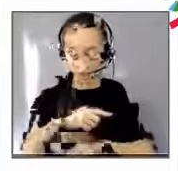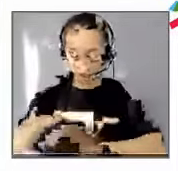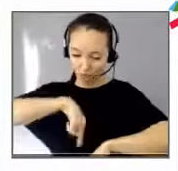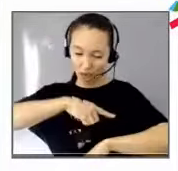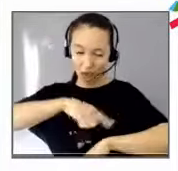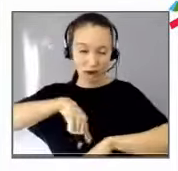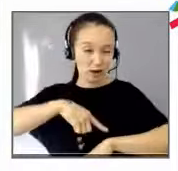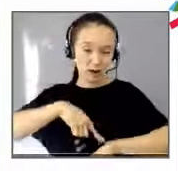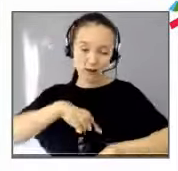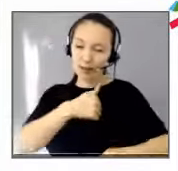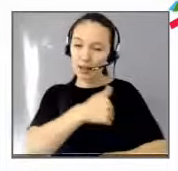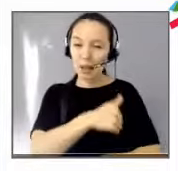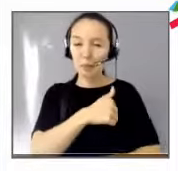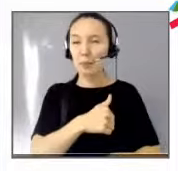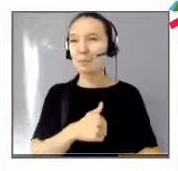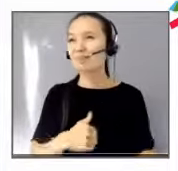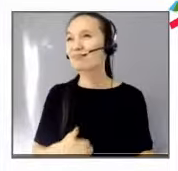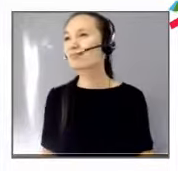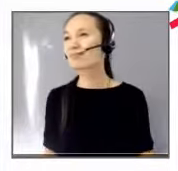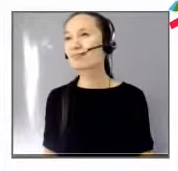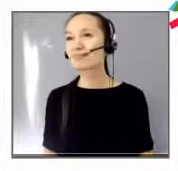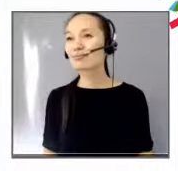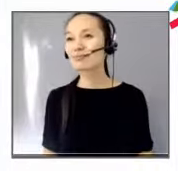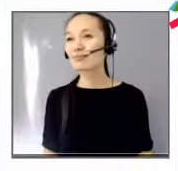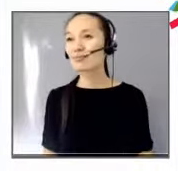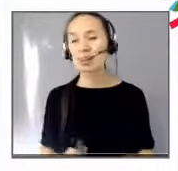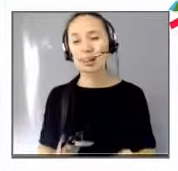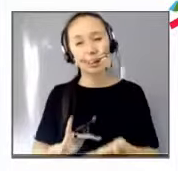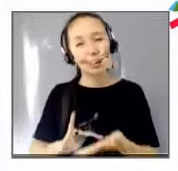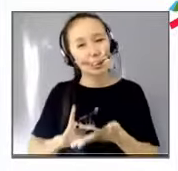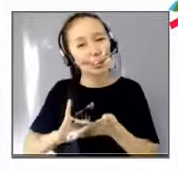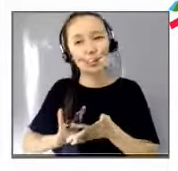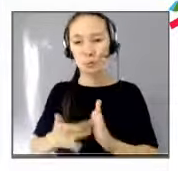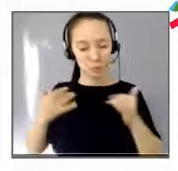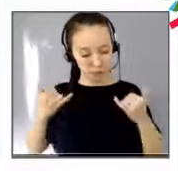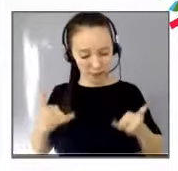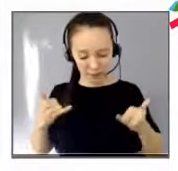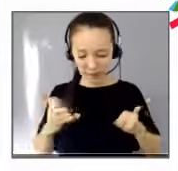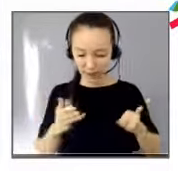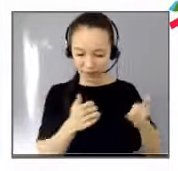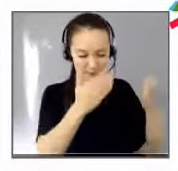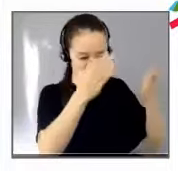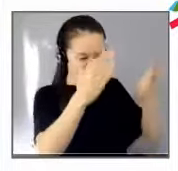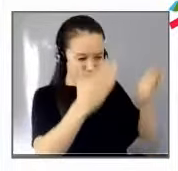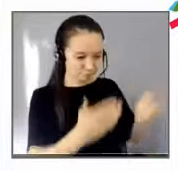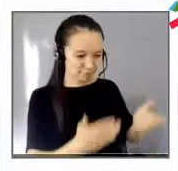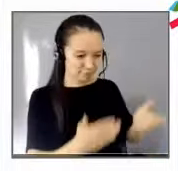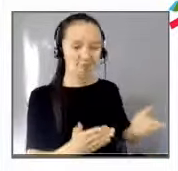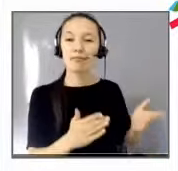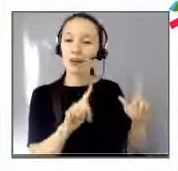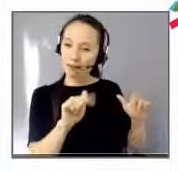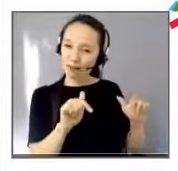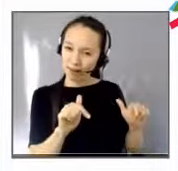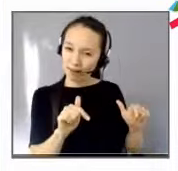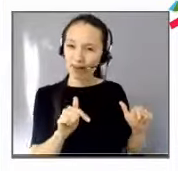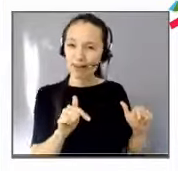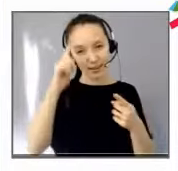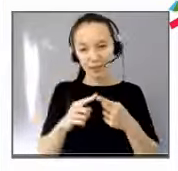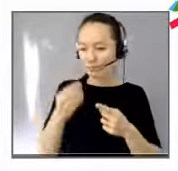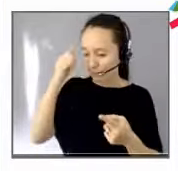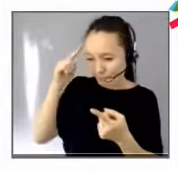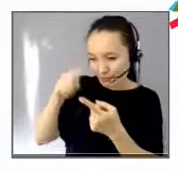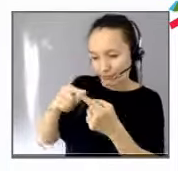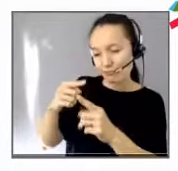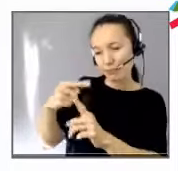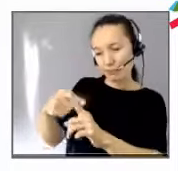fait en incarnant tout ce qu'on se dit ici puisque la bienveillance, l'attention à l'autre, l'encouragement